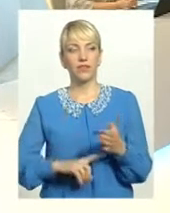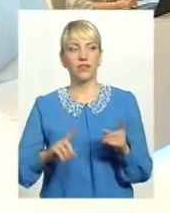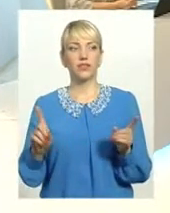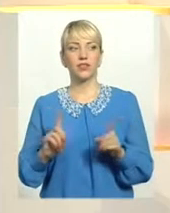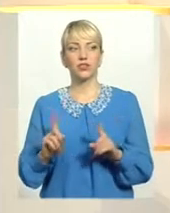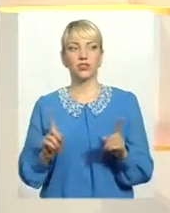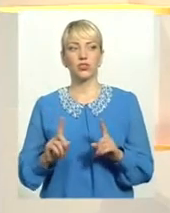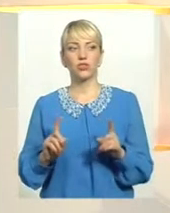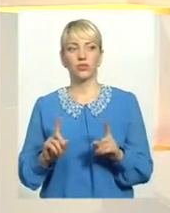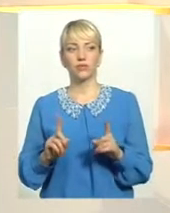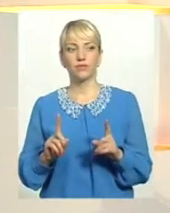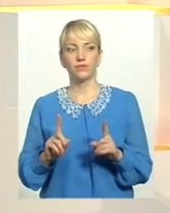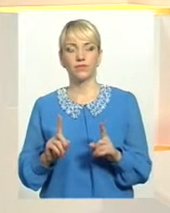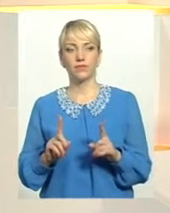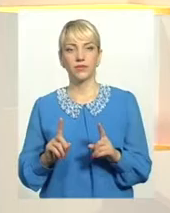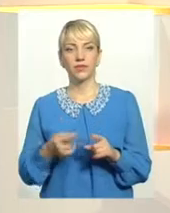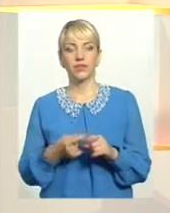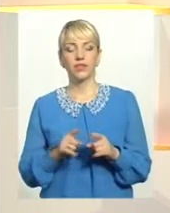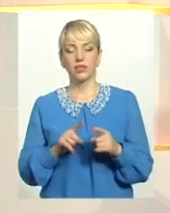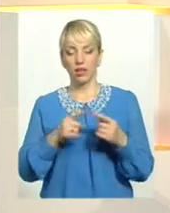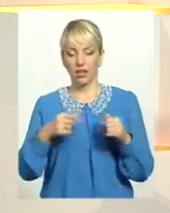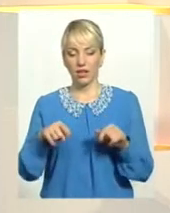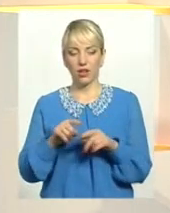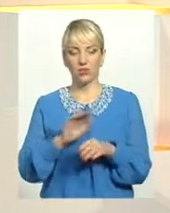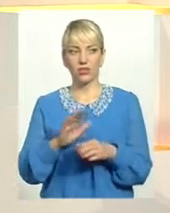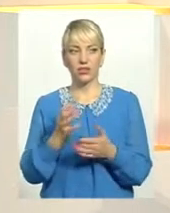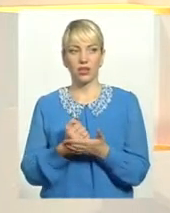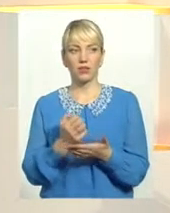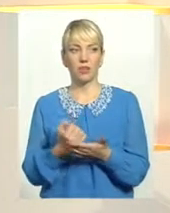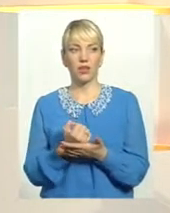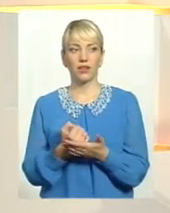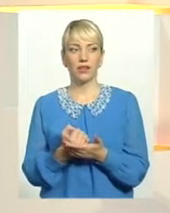ця галузь не загубляє грошей.